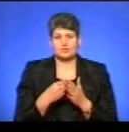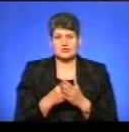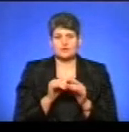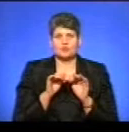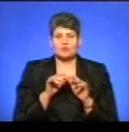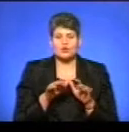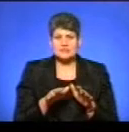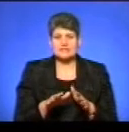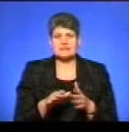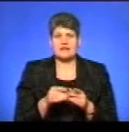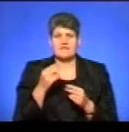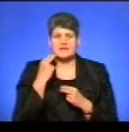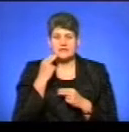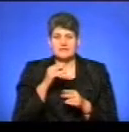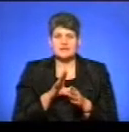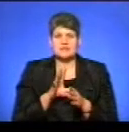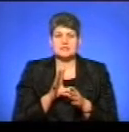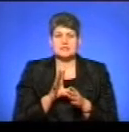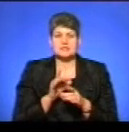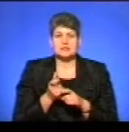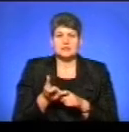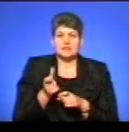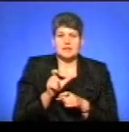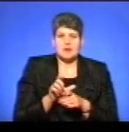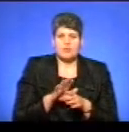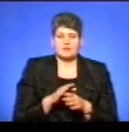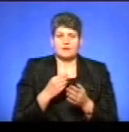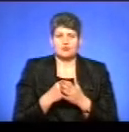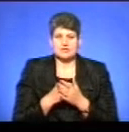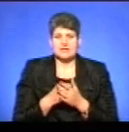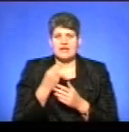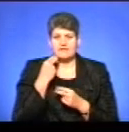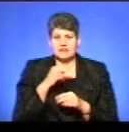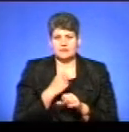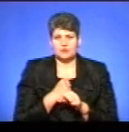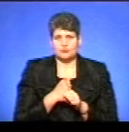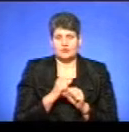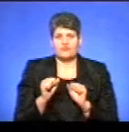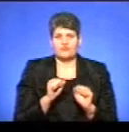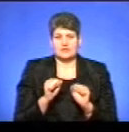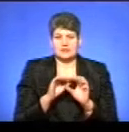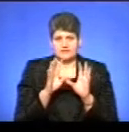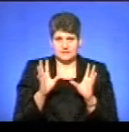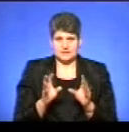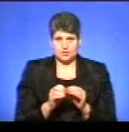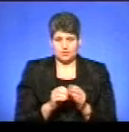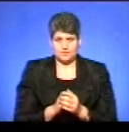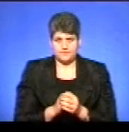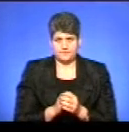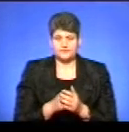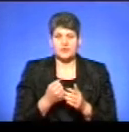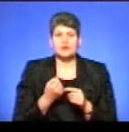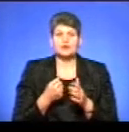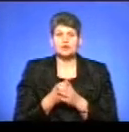процесу, ефективність наповнення бюджетів, а відтак ефективність роботи влади в цілому. До таких